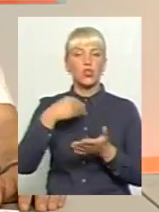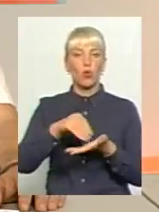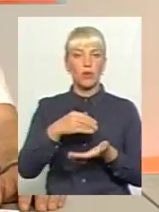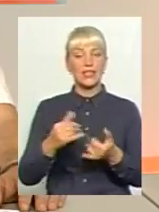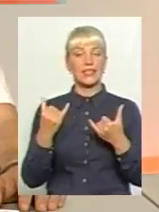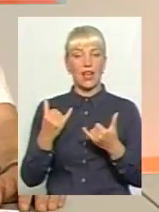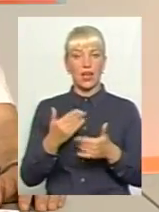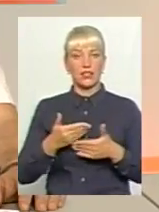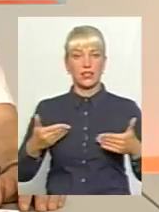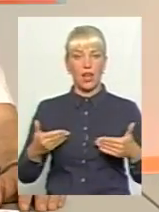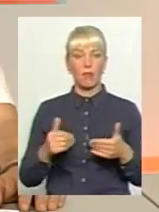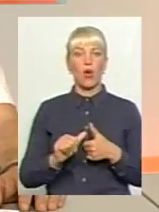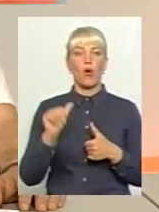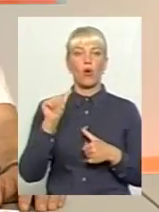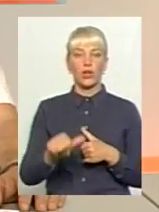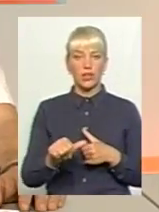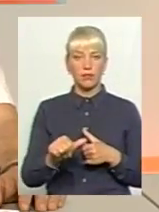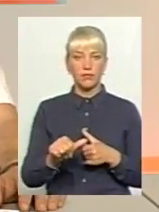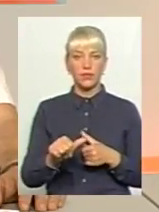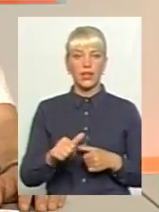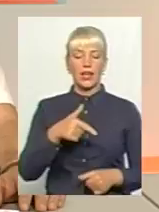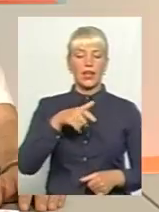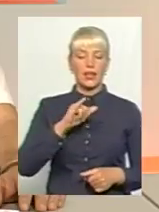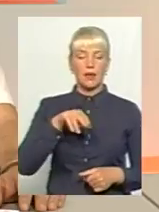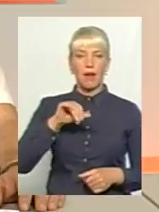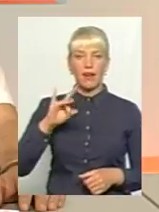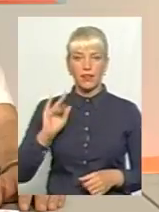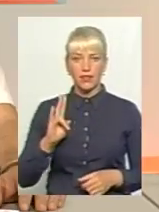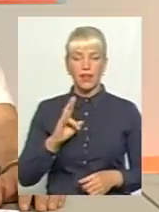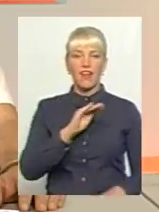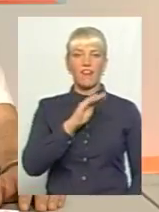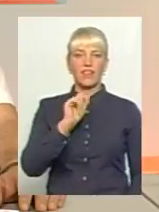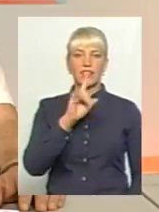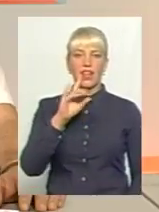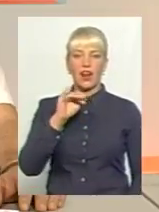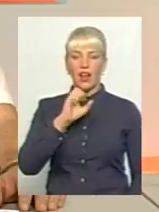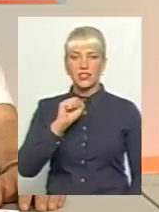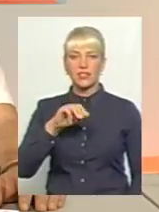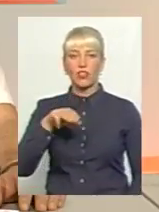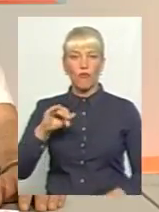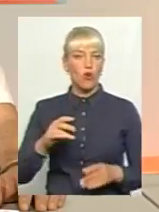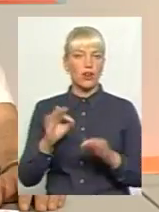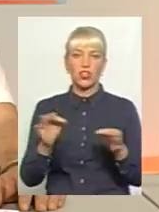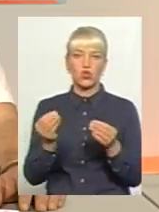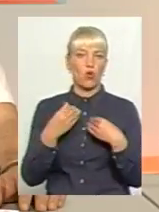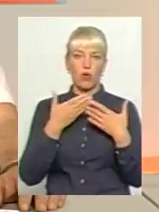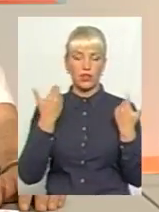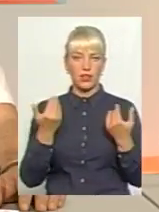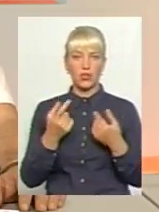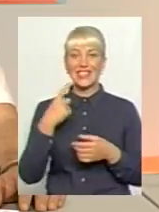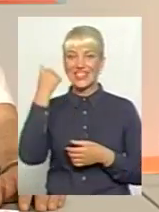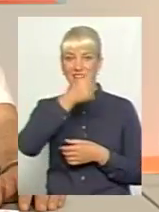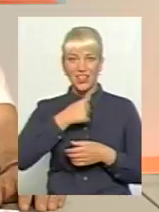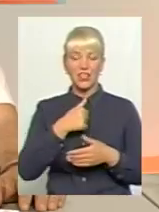крім гіпаріна, фізроствора, нічого не надають, тобто, от, за цей рік видали для